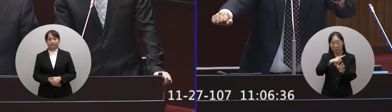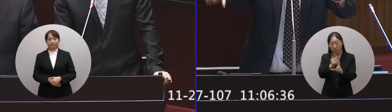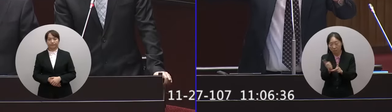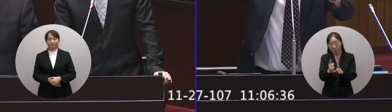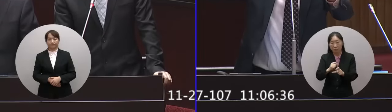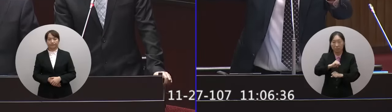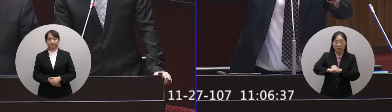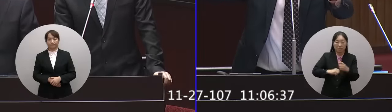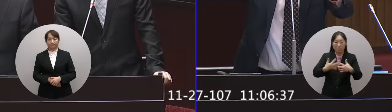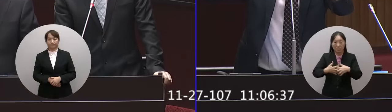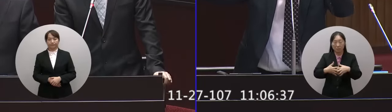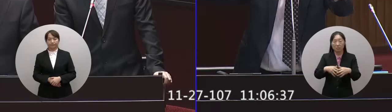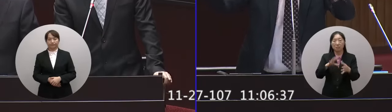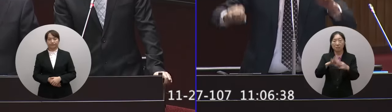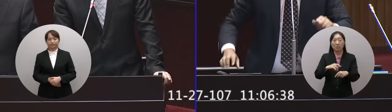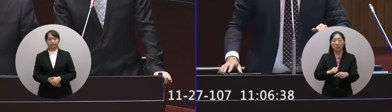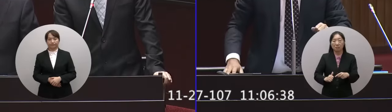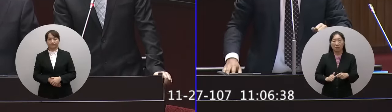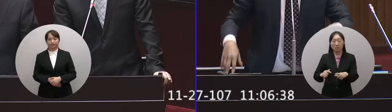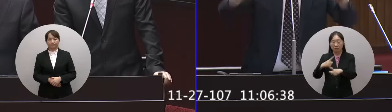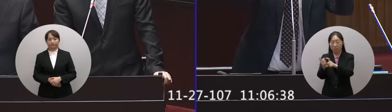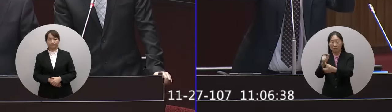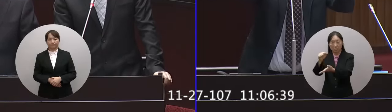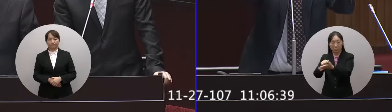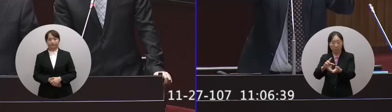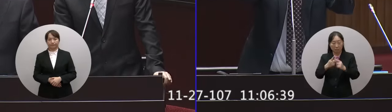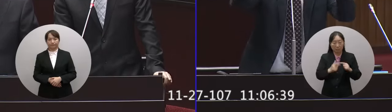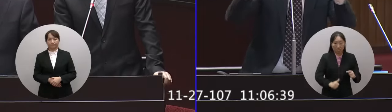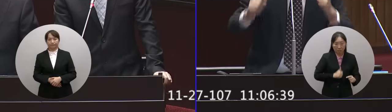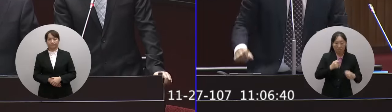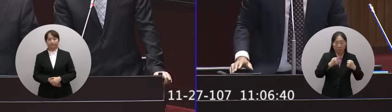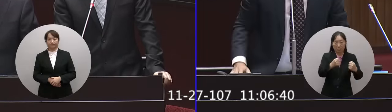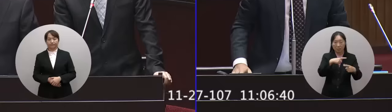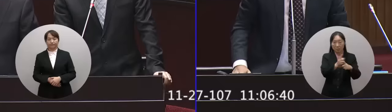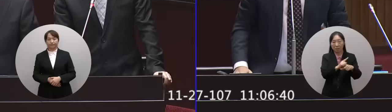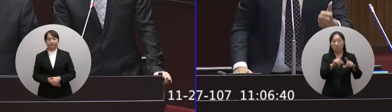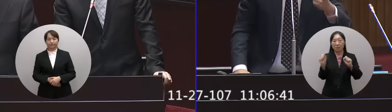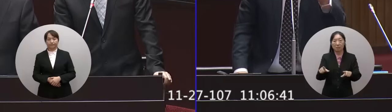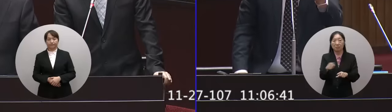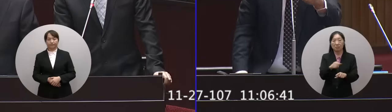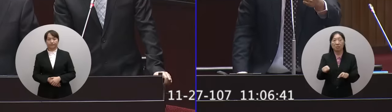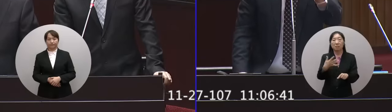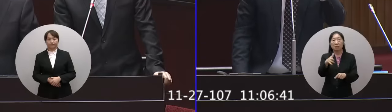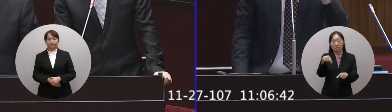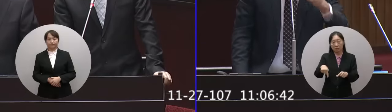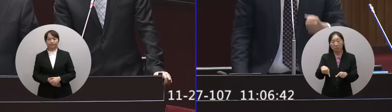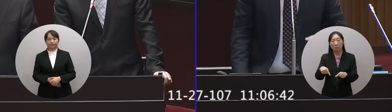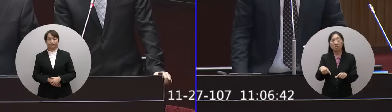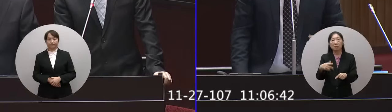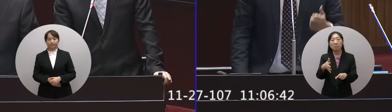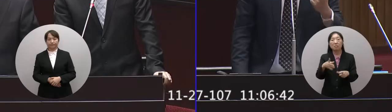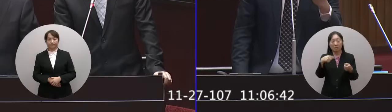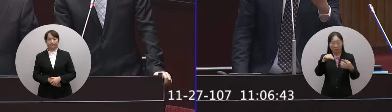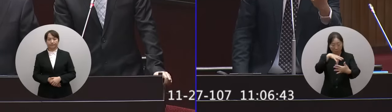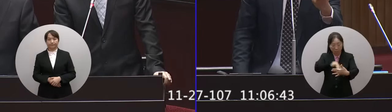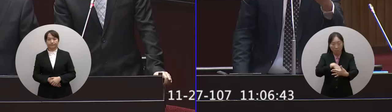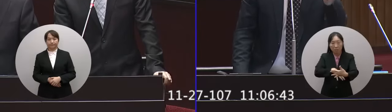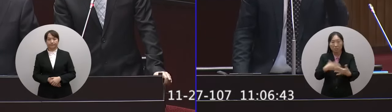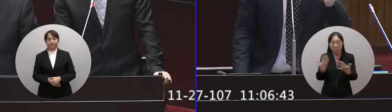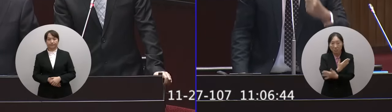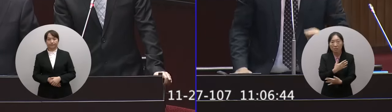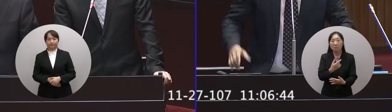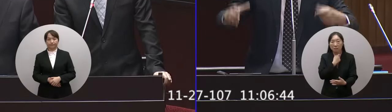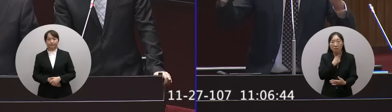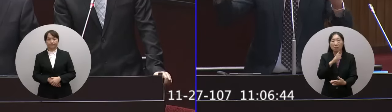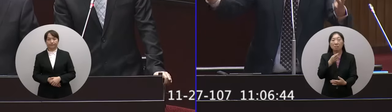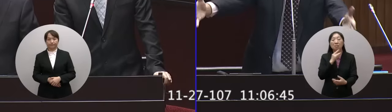刻度跟實際的速度不符合那為什麼煮風泡會壞掉呢該換的沒有壞該保養的